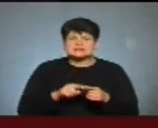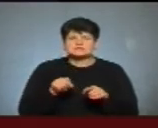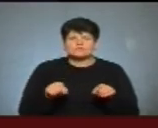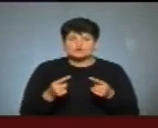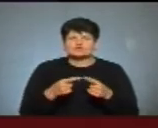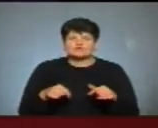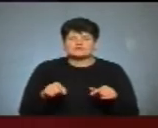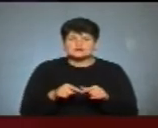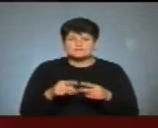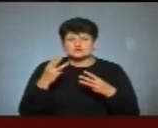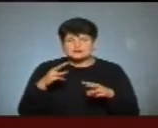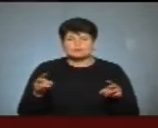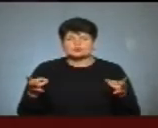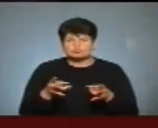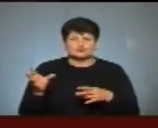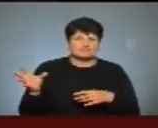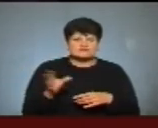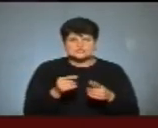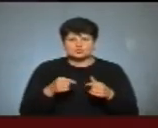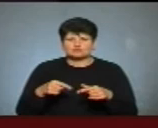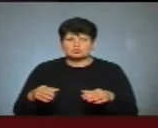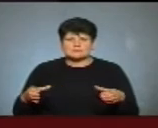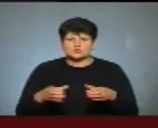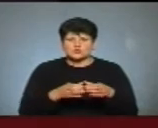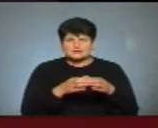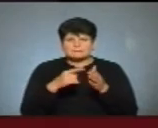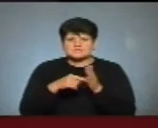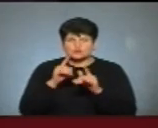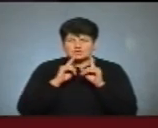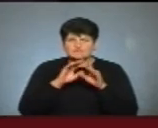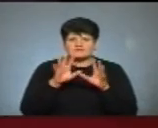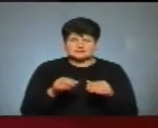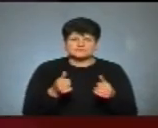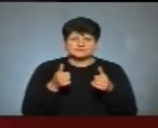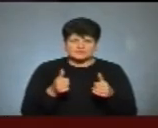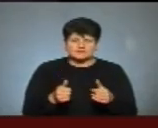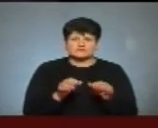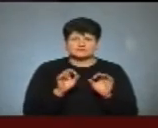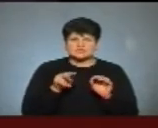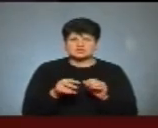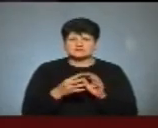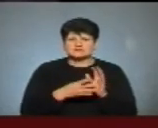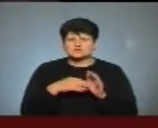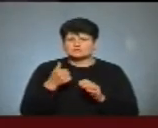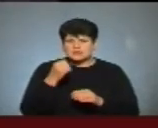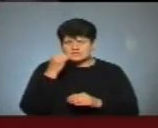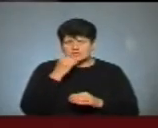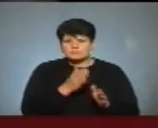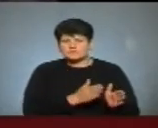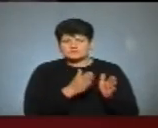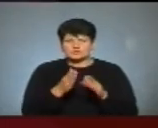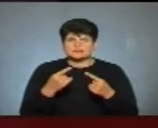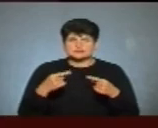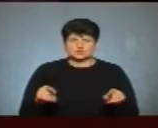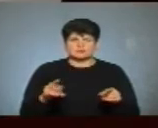І модернізація потребує практично всі структурні подрозили міської ради. Так, все вірно у 2019 році. Дякую, ми переходимо до